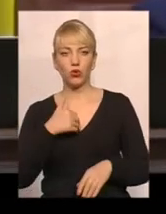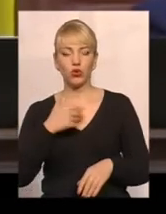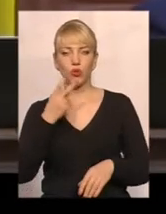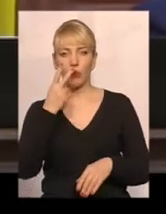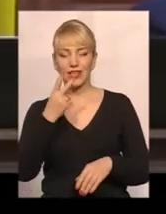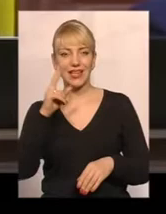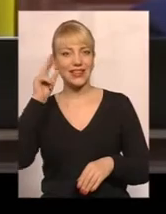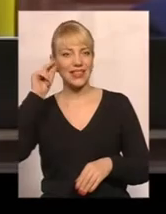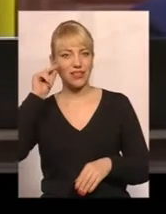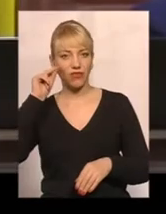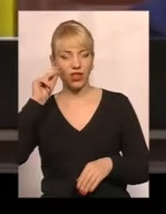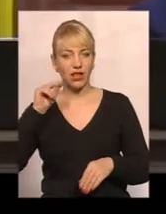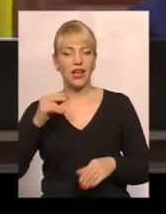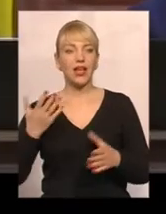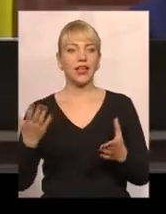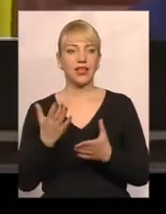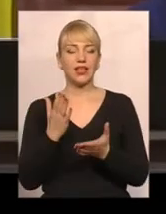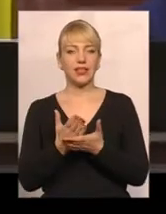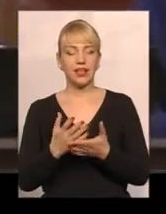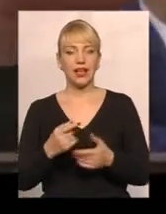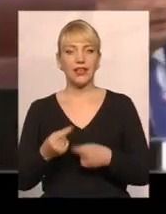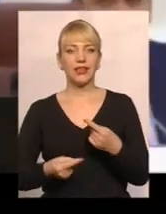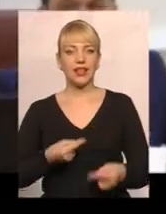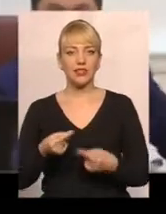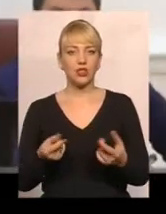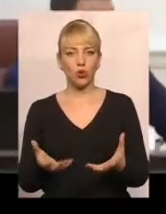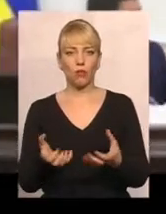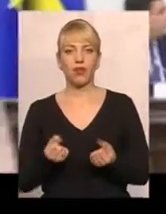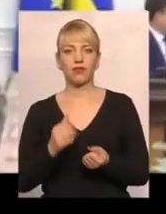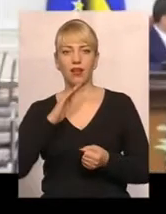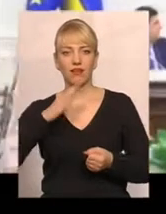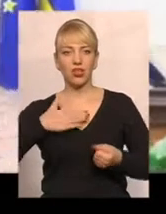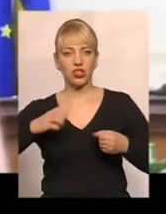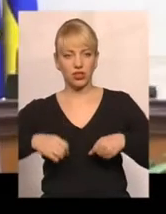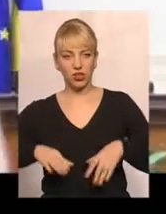які є наслідком прийняття наших рішень.